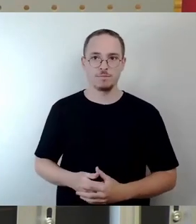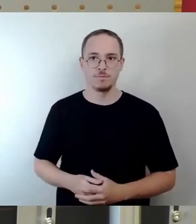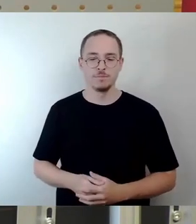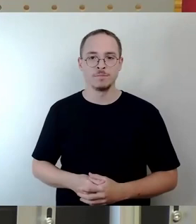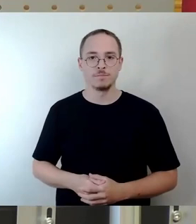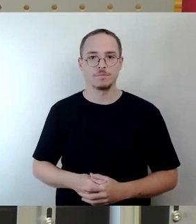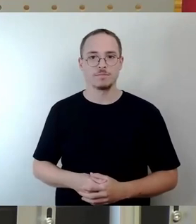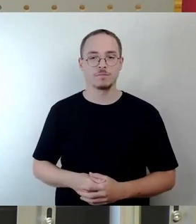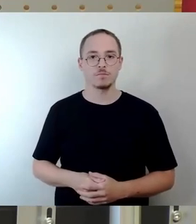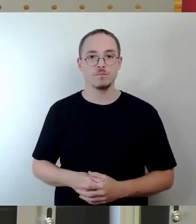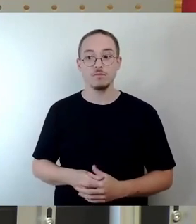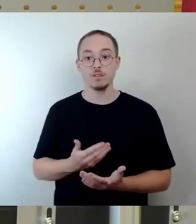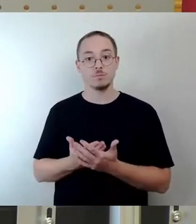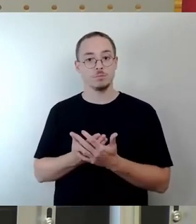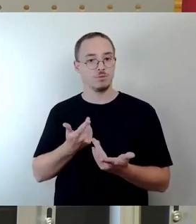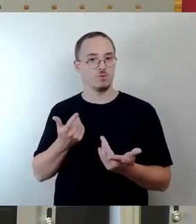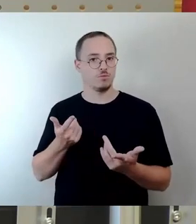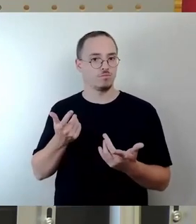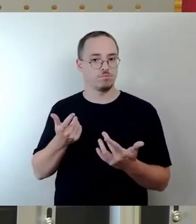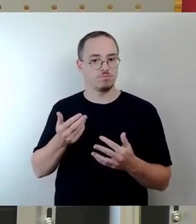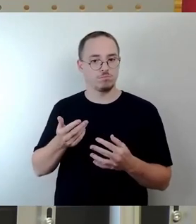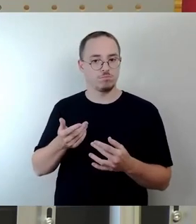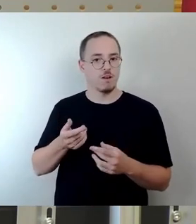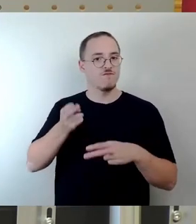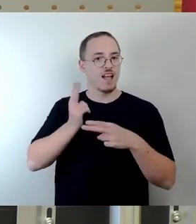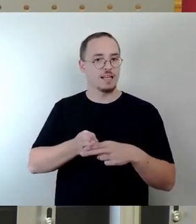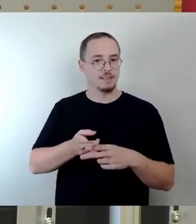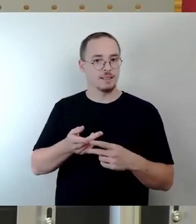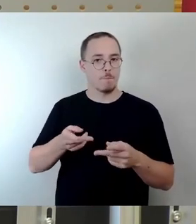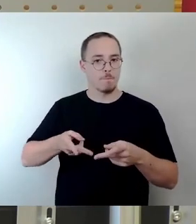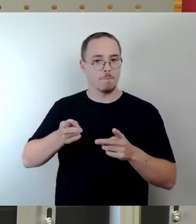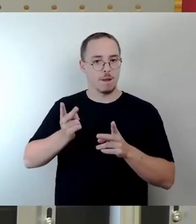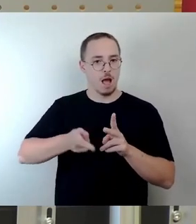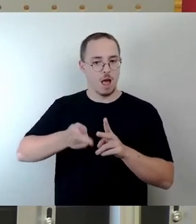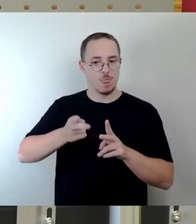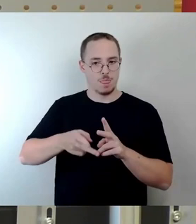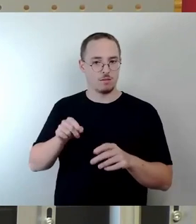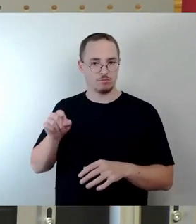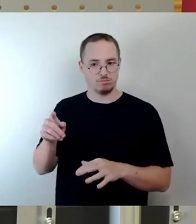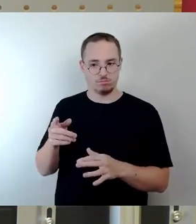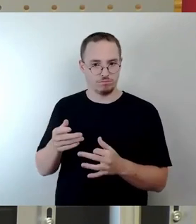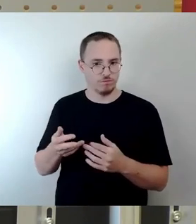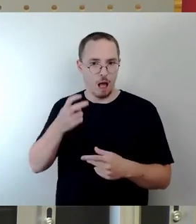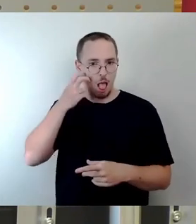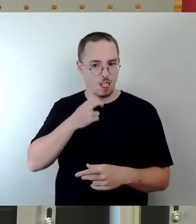mit wenig Aufwand ertüchtigt werden und einen wesentlichen Beitrag zu diesem dedizierten Radwegenetz leisten. Natürlich kosten